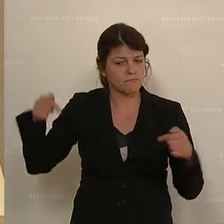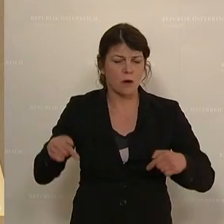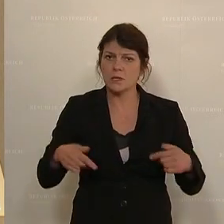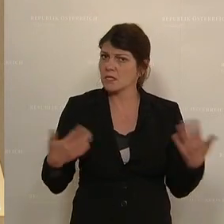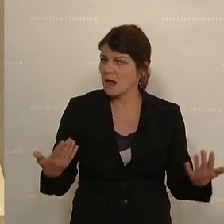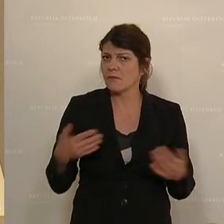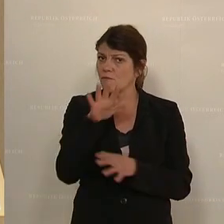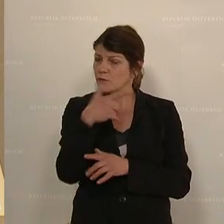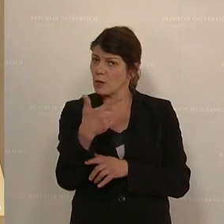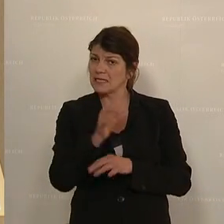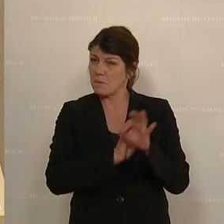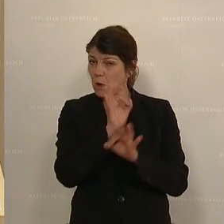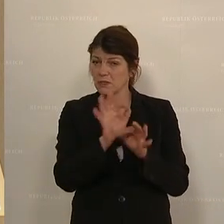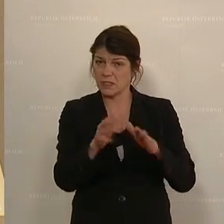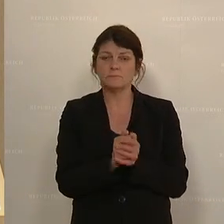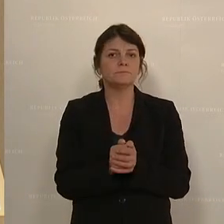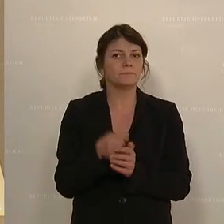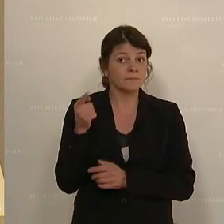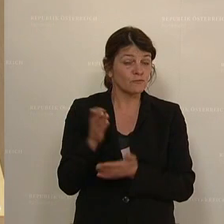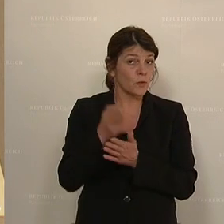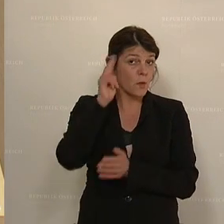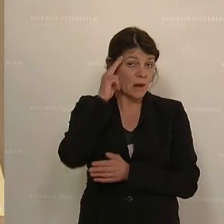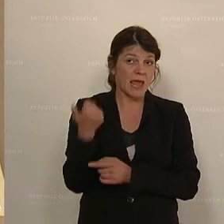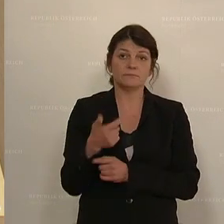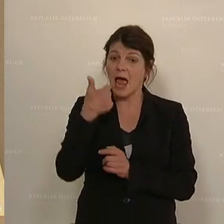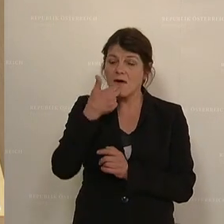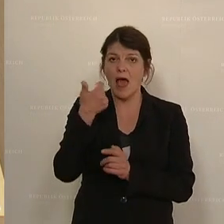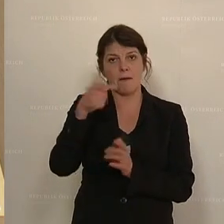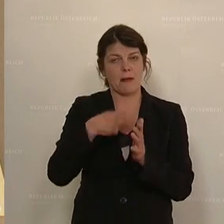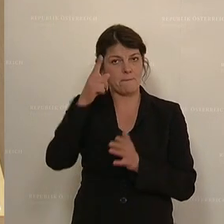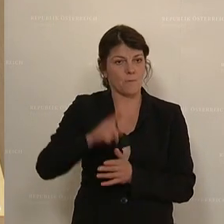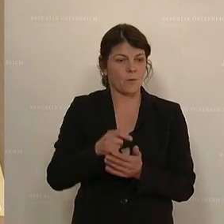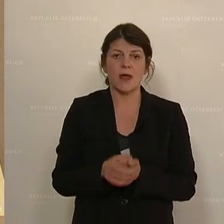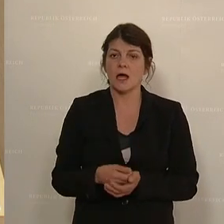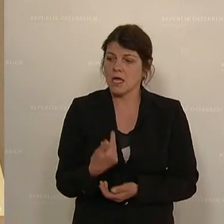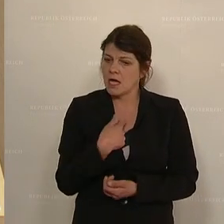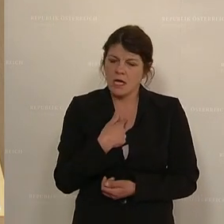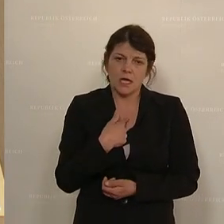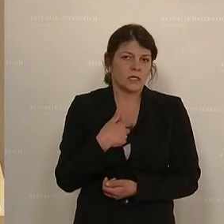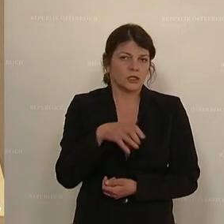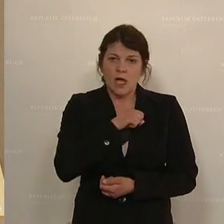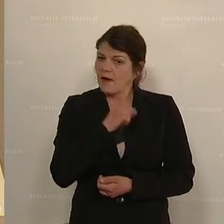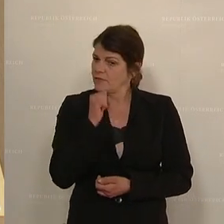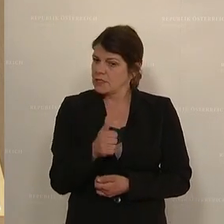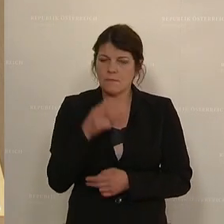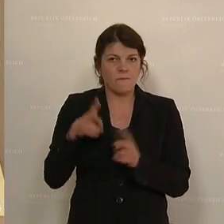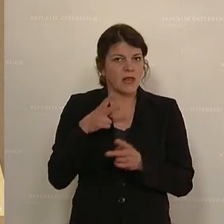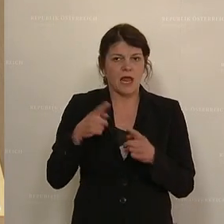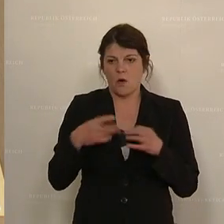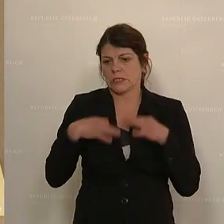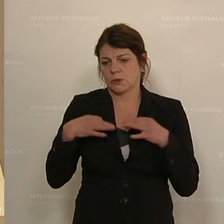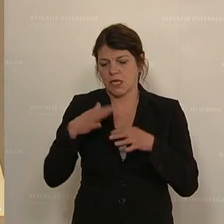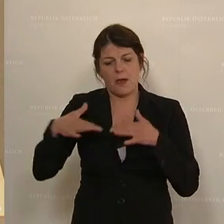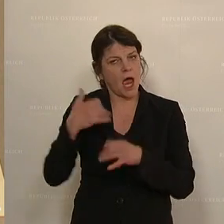25 Prozent sind es, momentan überlegen, einmal im Monat. Ich schaffe es nicht, mehr im Pflege- und Gesundheitsbereich zu arbeiten.